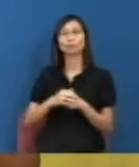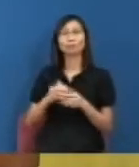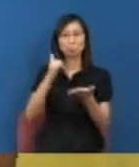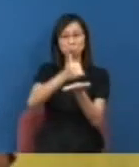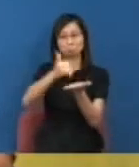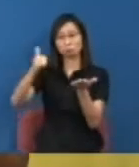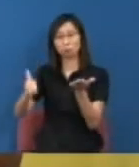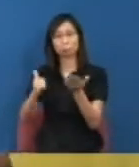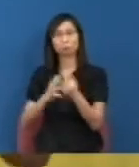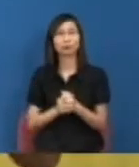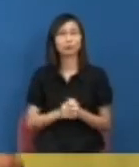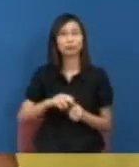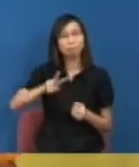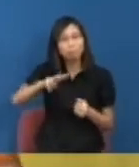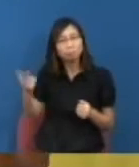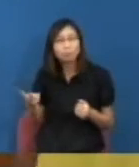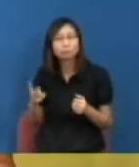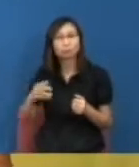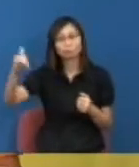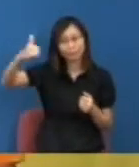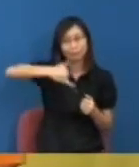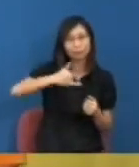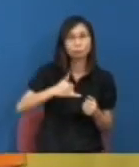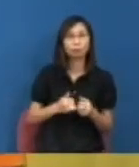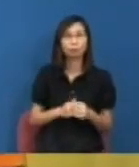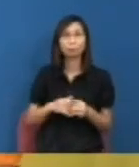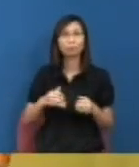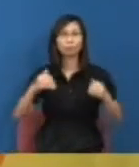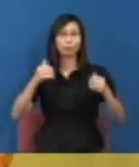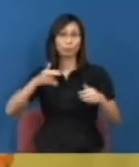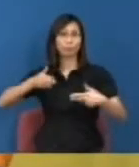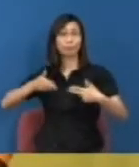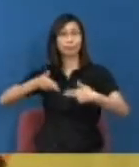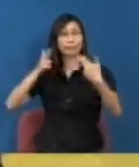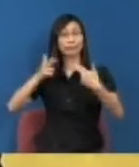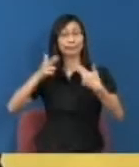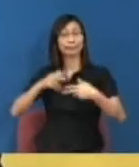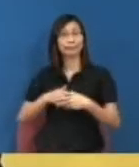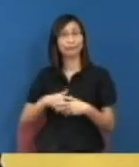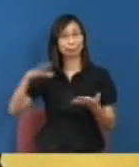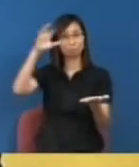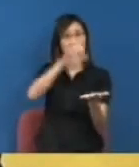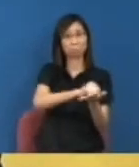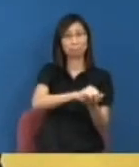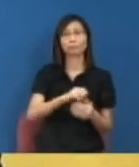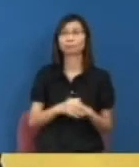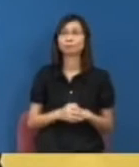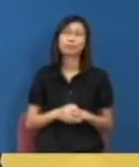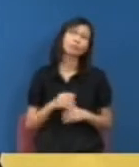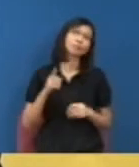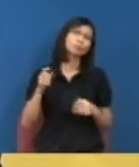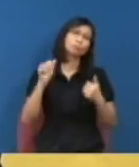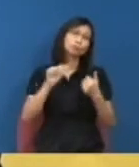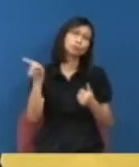霸佔坐在中間我覺得又不可以入副總理數可能是勝意權權